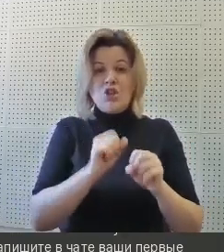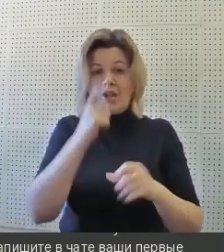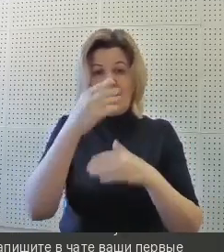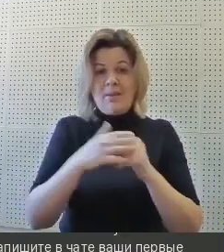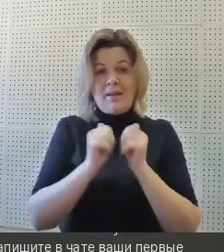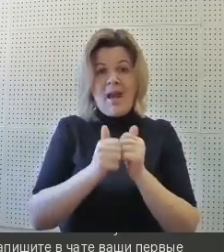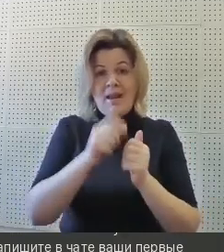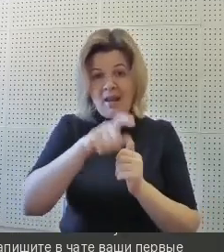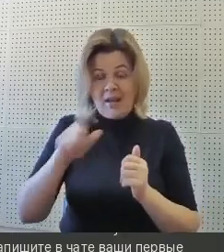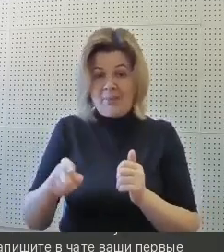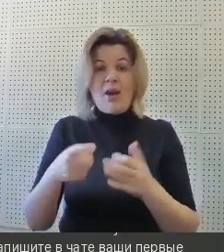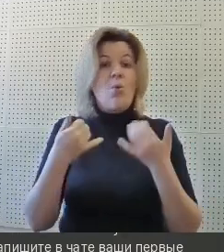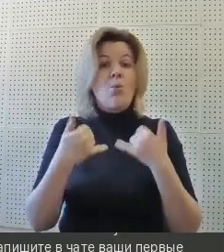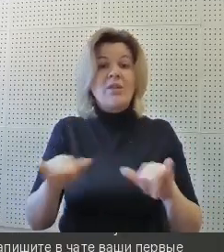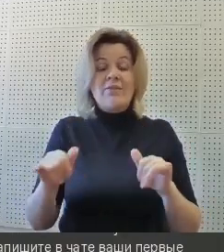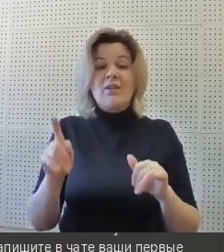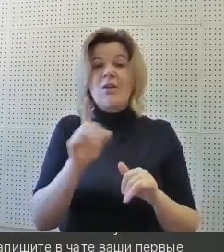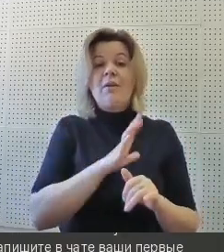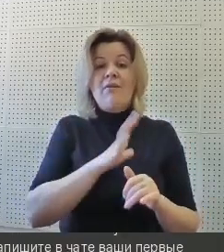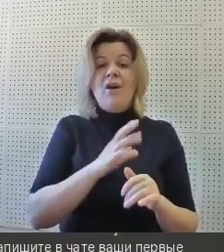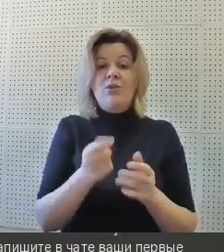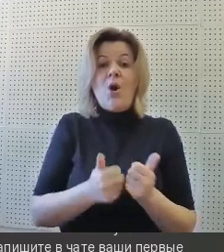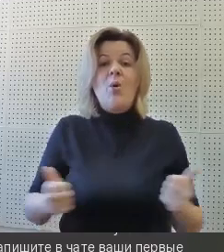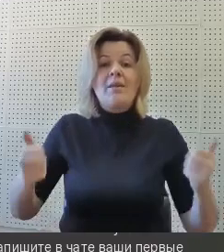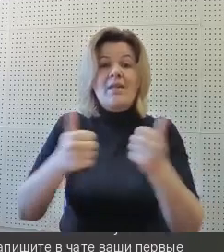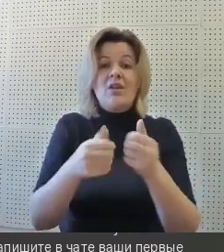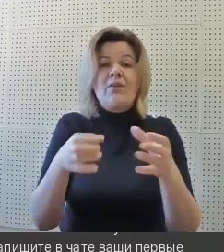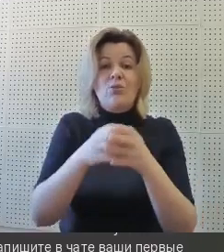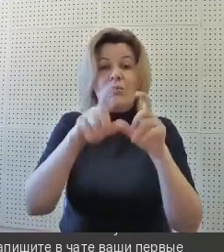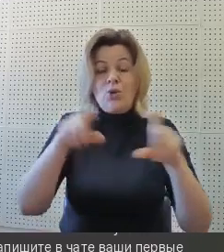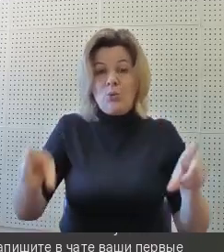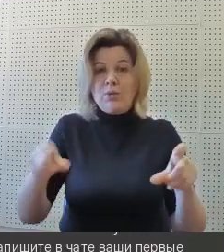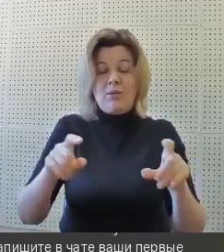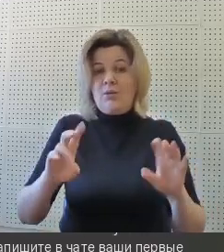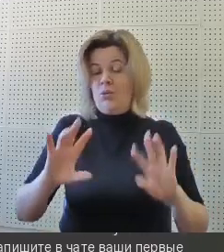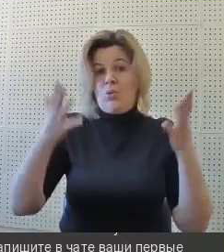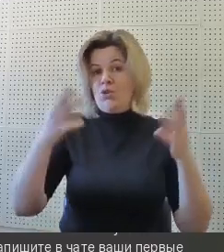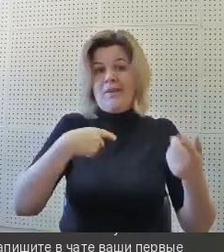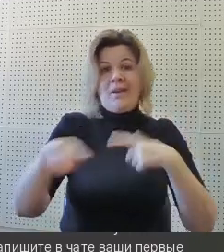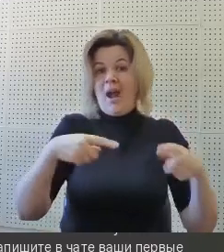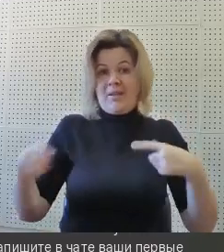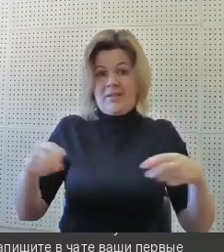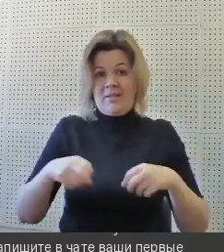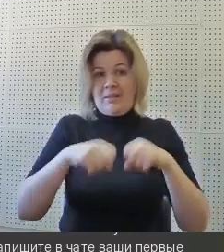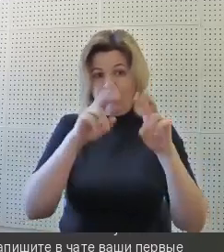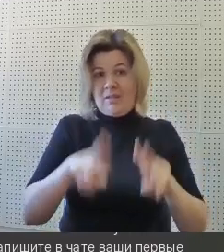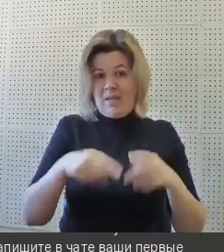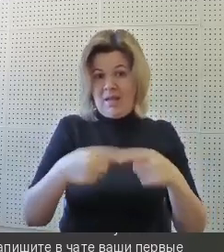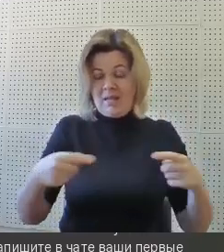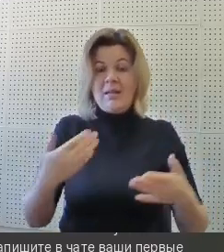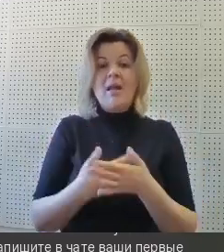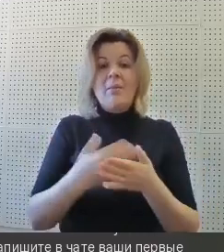Знаете, что удивительно? Бывает так, что объединяются в группы люди совершенно случайно разных специальностей. Например,